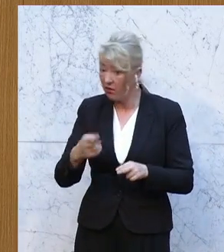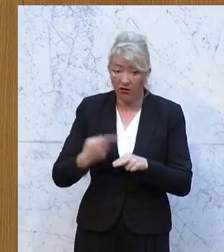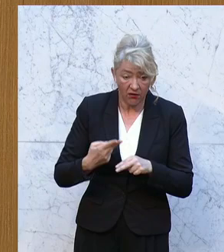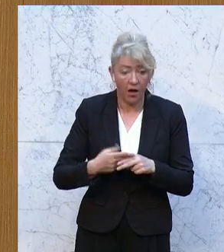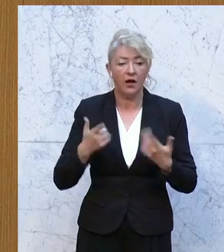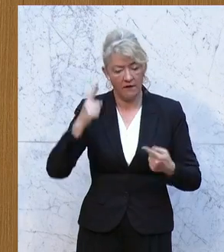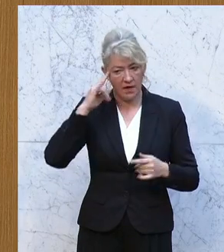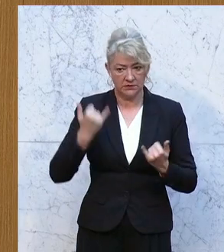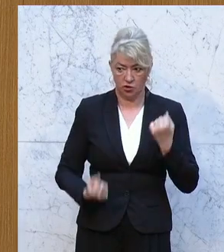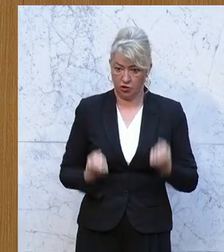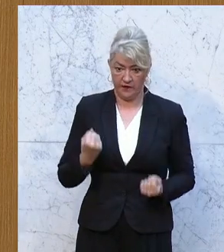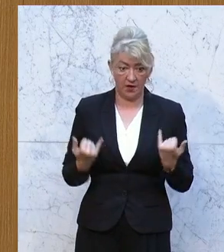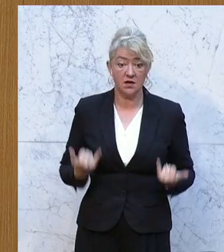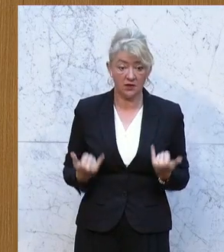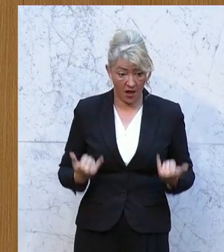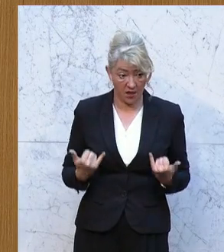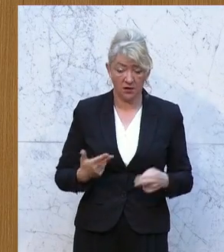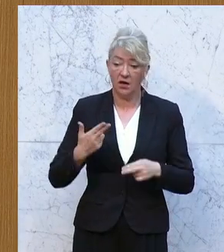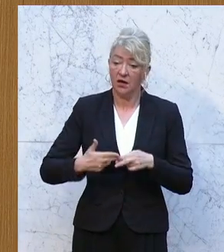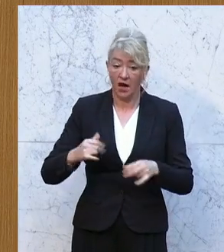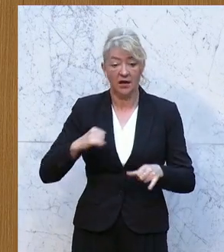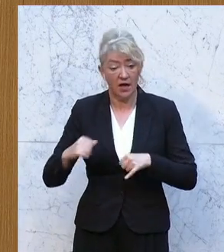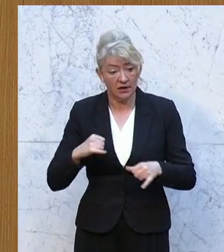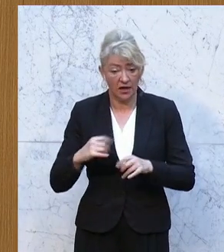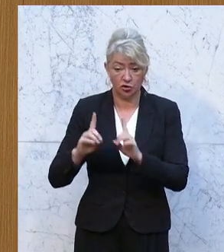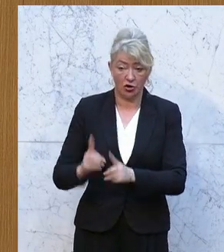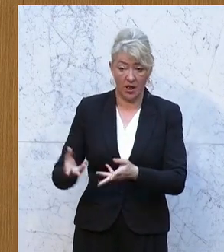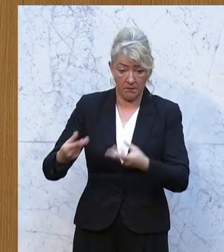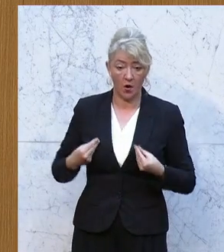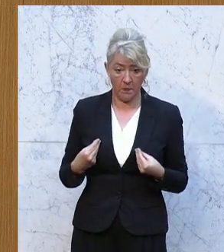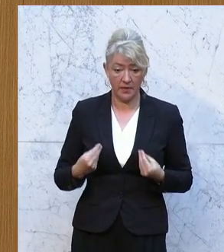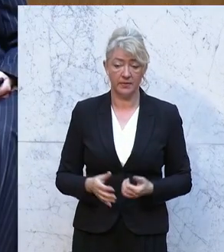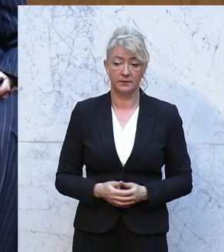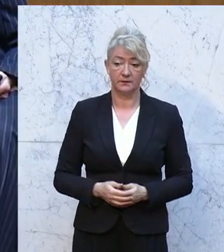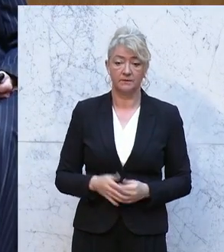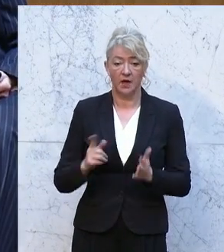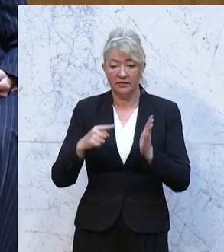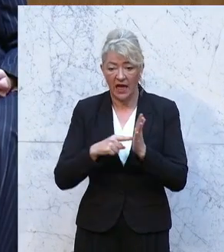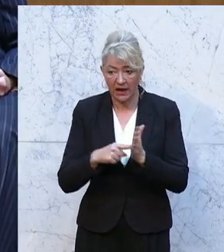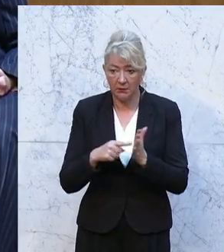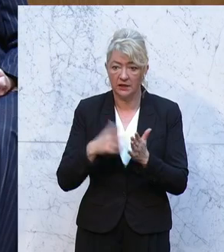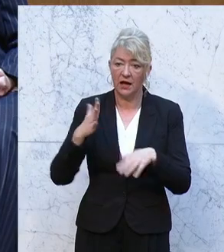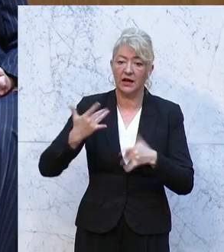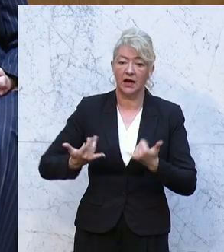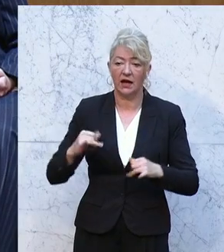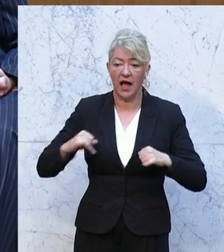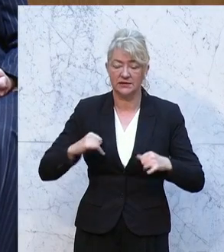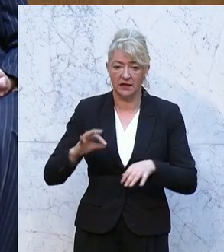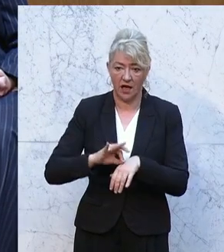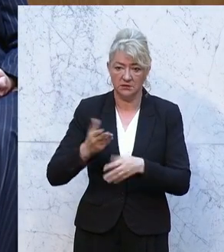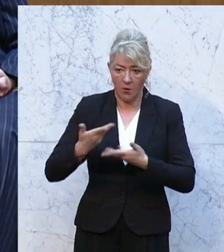weiß, wie schwierig es heute ist, überhaupt eine Kassenstelle zu bekommen, also einen Termin bei einem Kassenarzt zu bekommen.